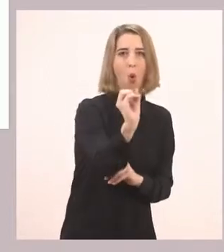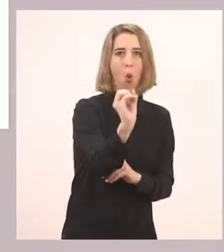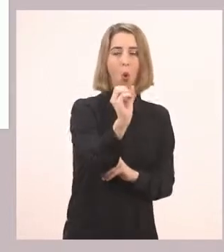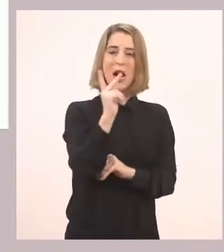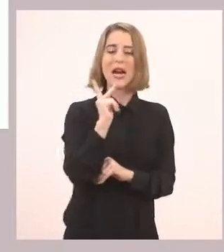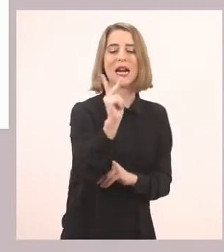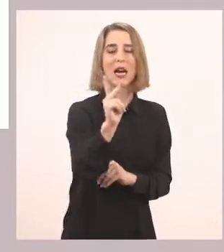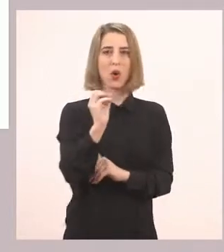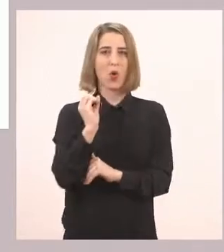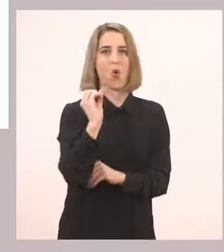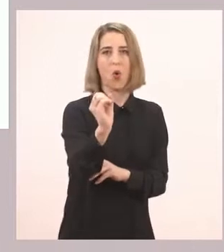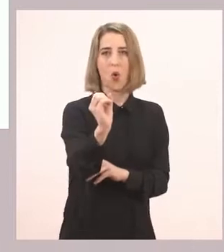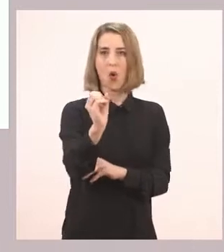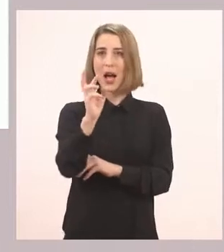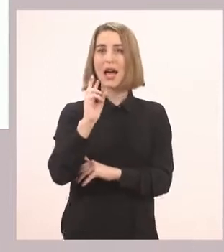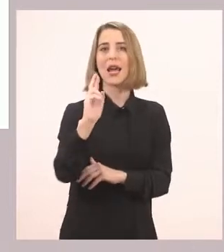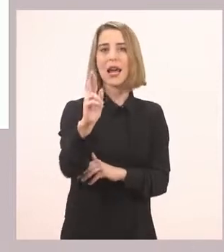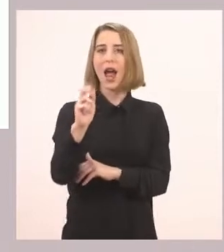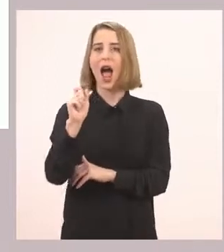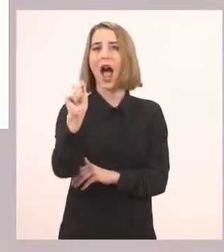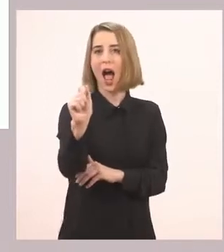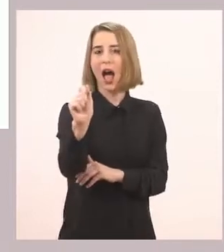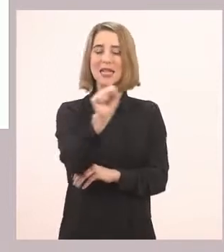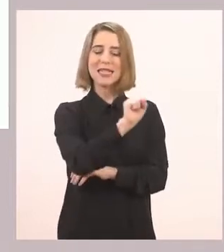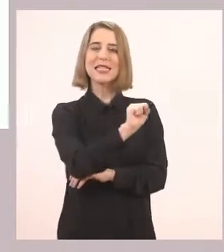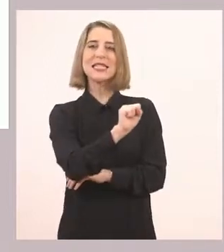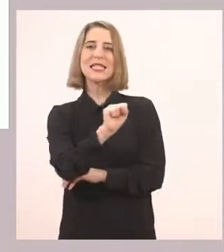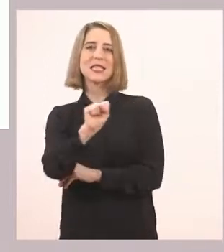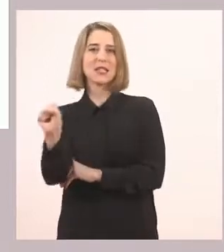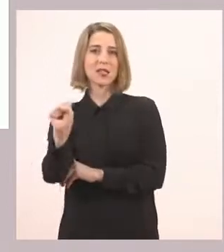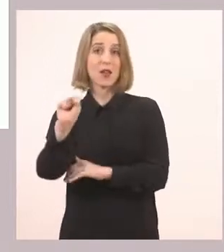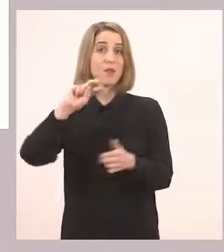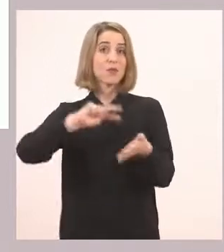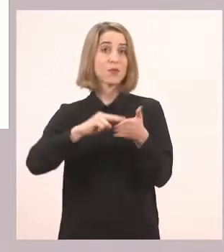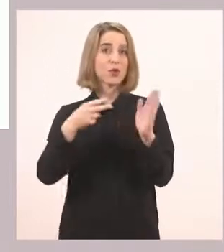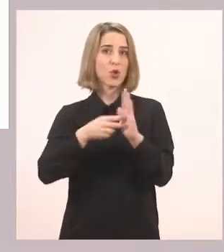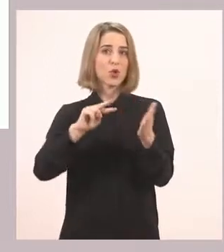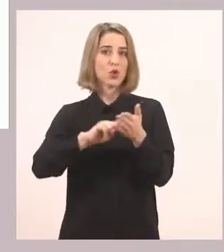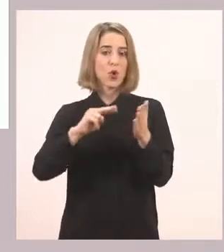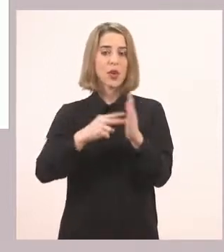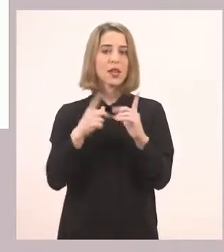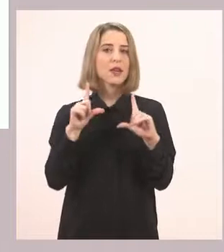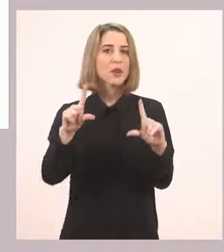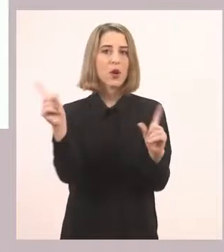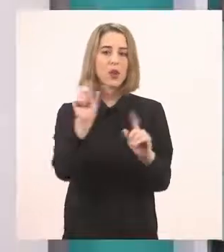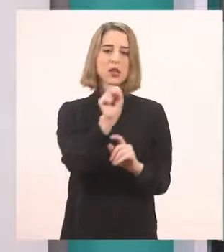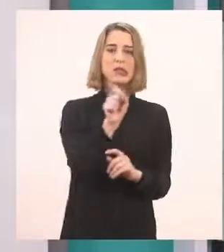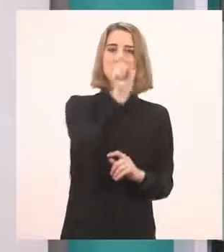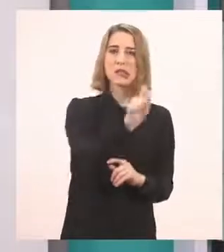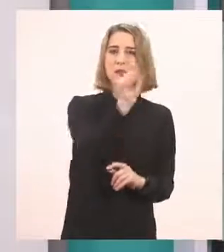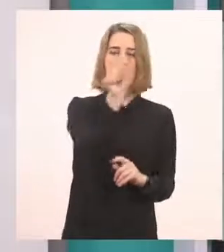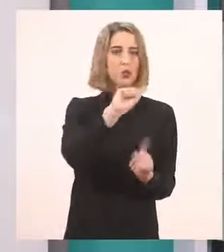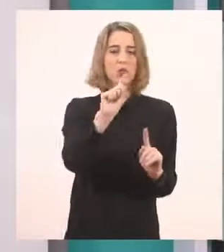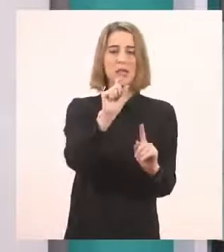Κο-κο-ρ-α και σ. Τελικό όμως έτσι, δεν ξεχνάμε. Όταν είναι στο